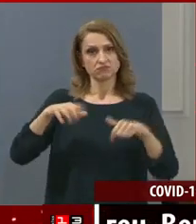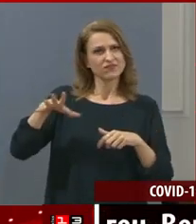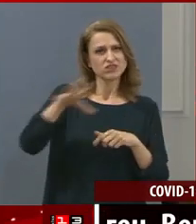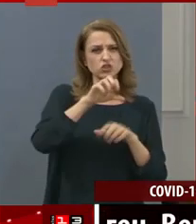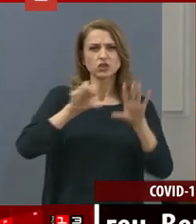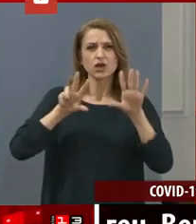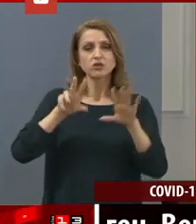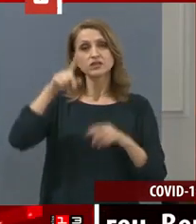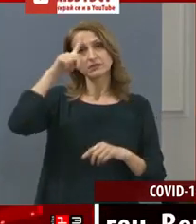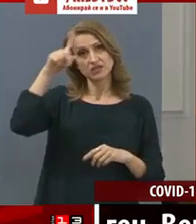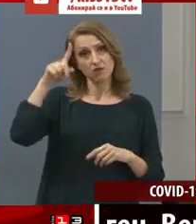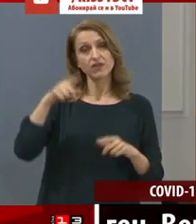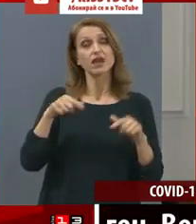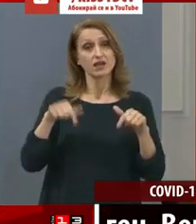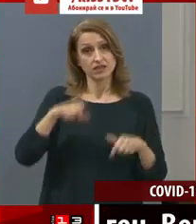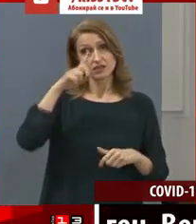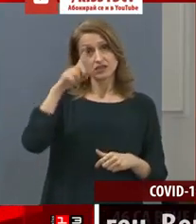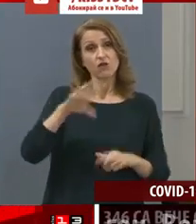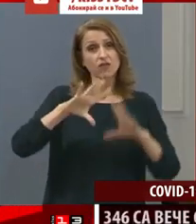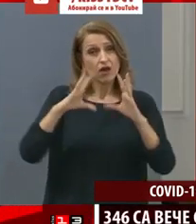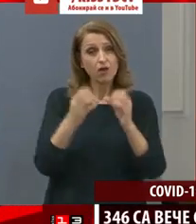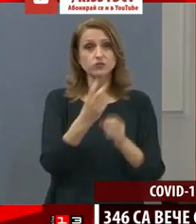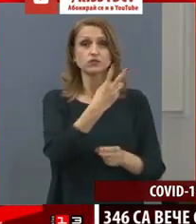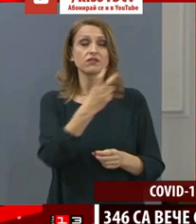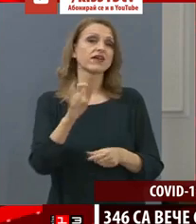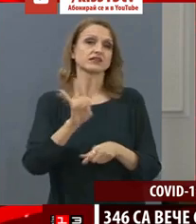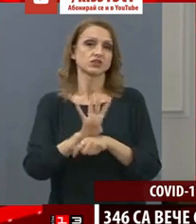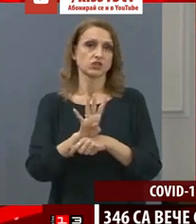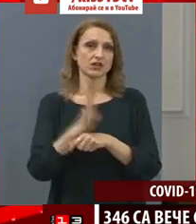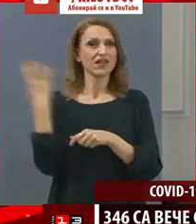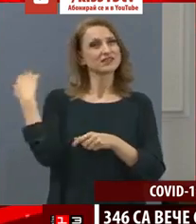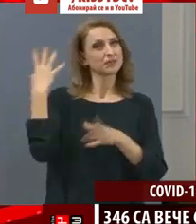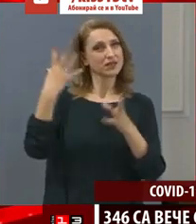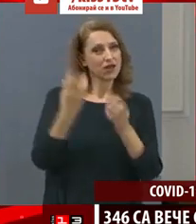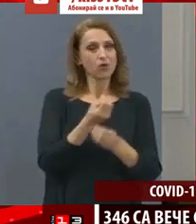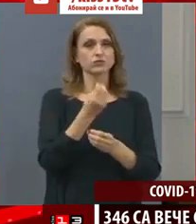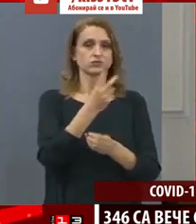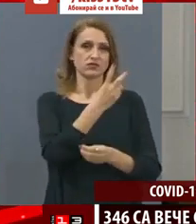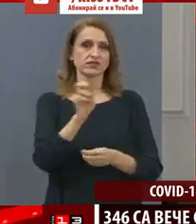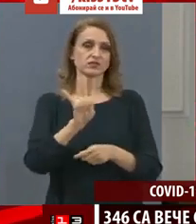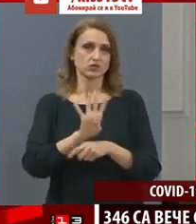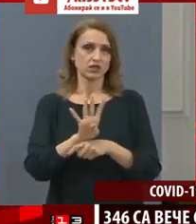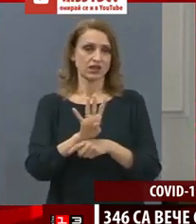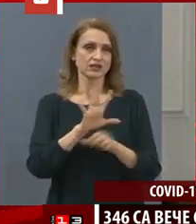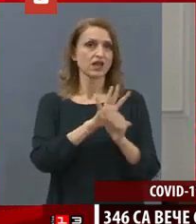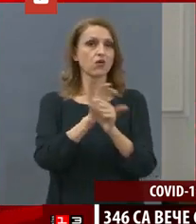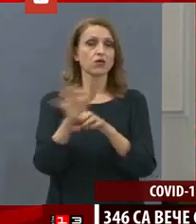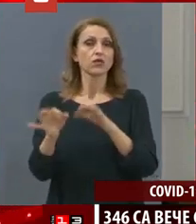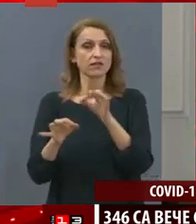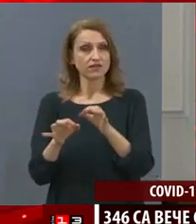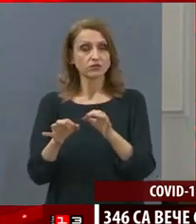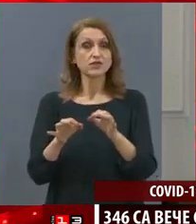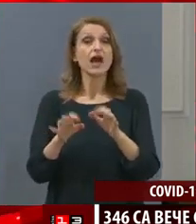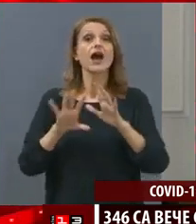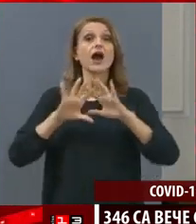така че в София са вече 214 установените лица с коронавирус. Общия брой